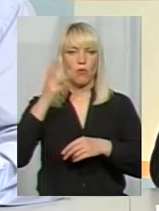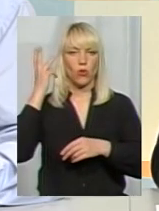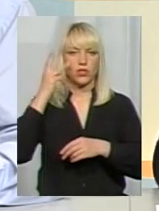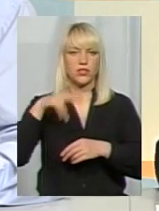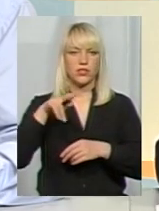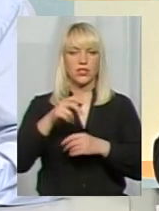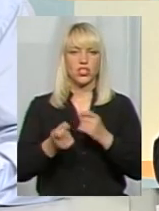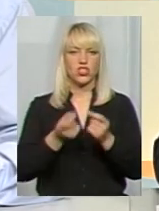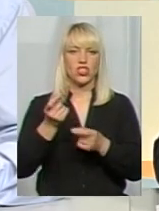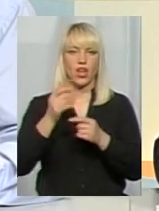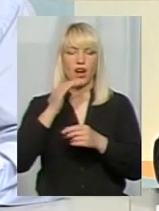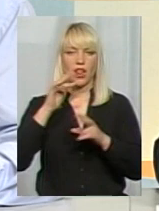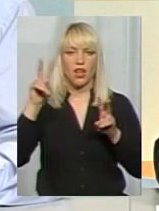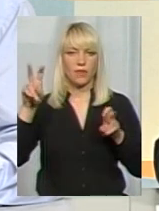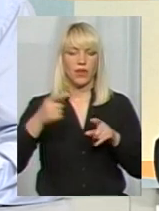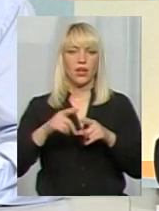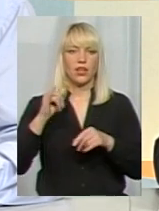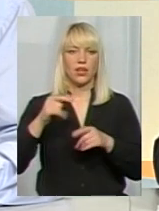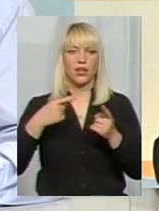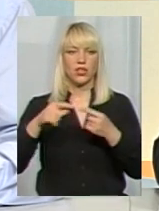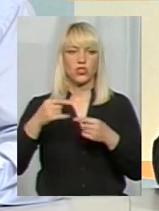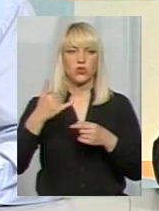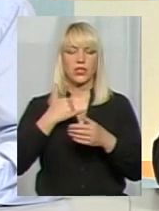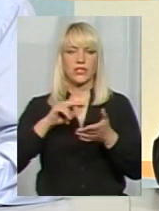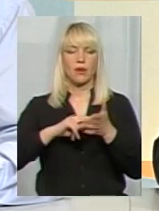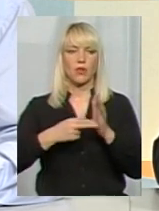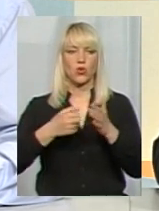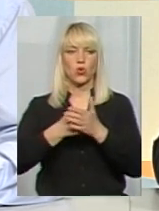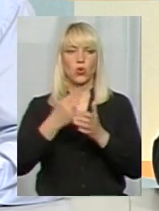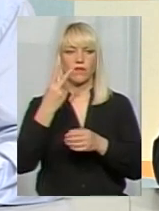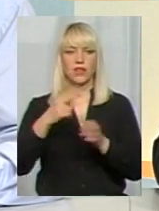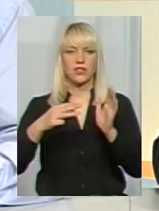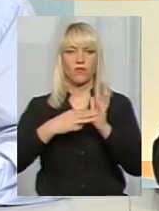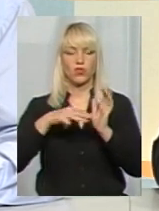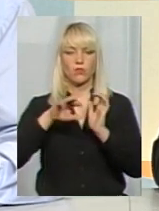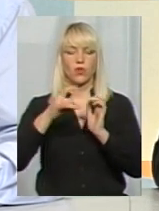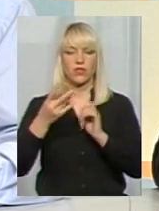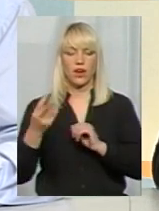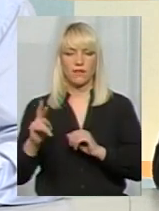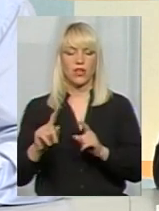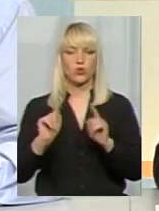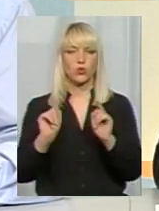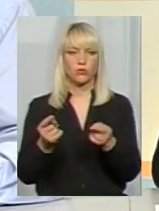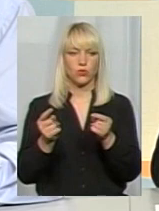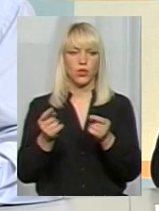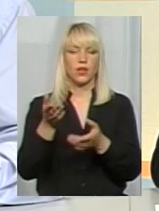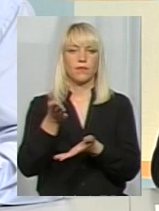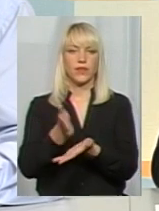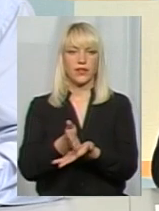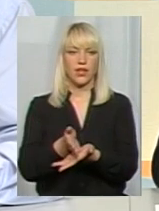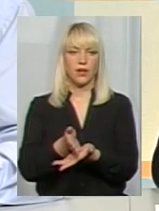Інші, в нас вони заплановані до 28-го травня. Тому є